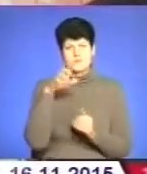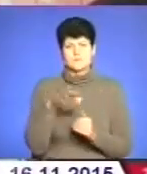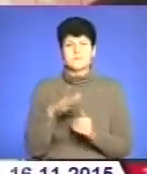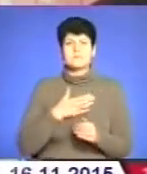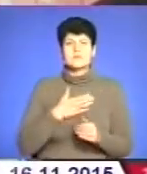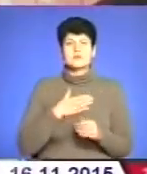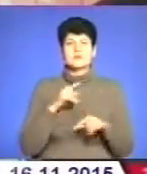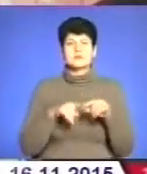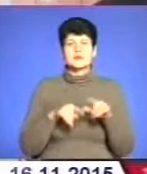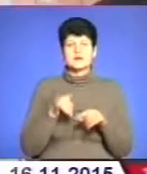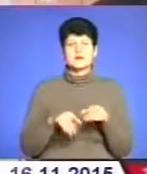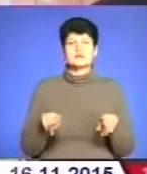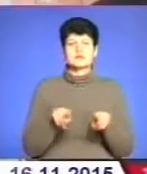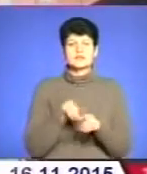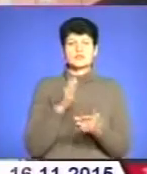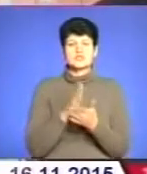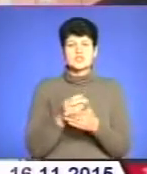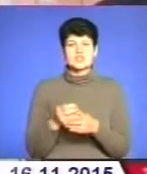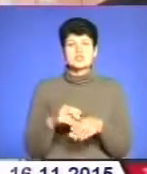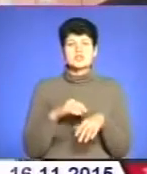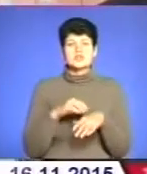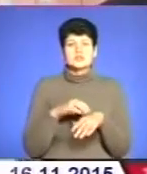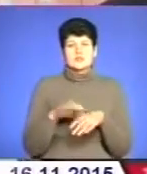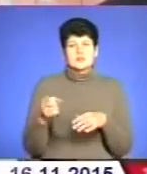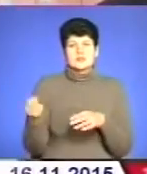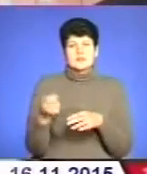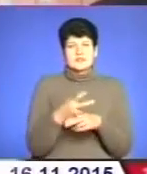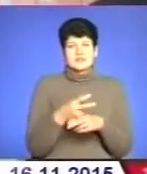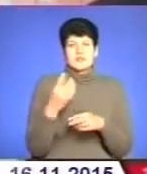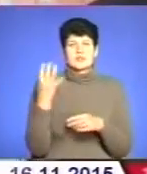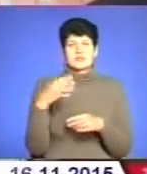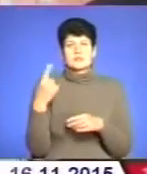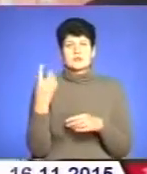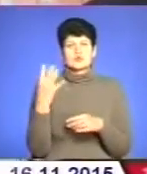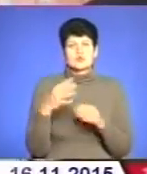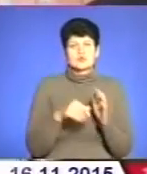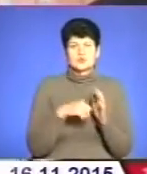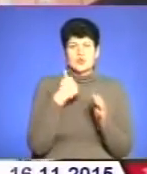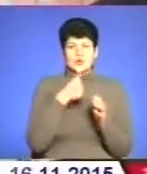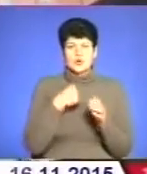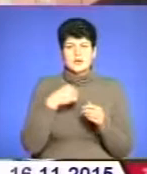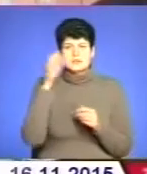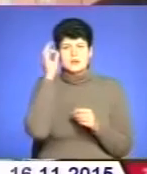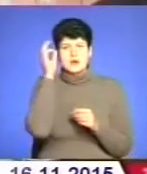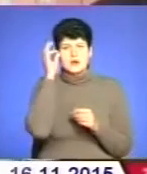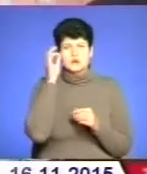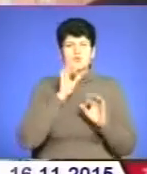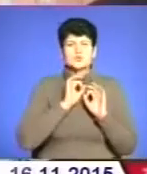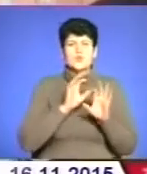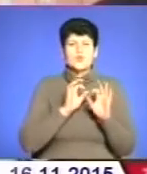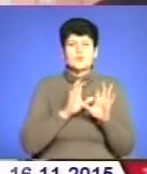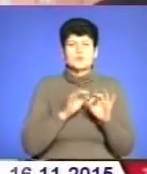став також жертвою депортації 41-46 року. Я згадую з розповідей